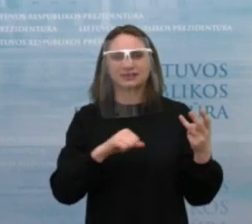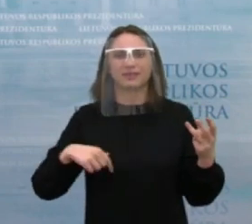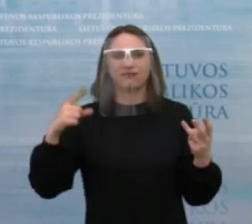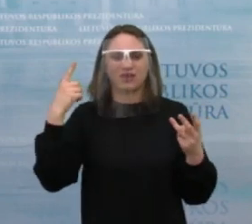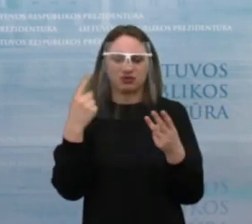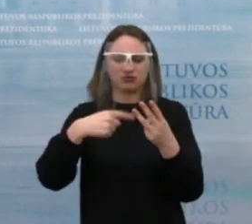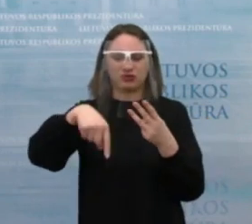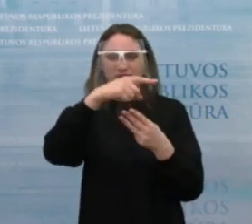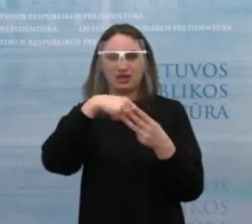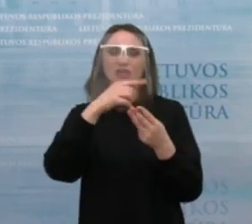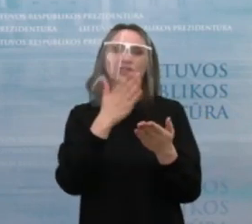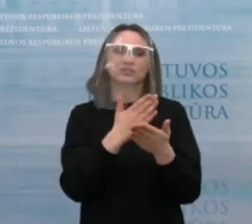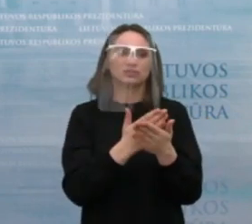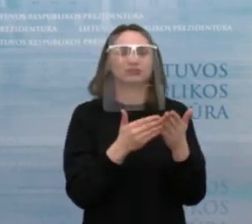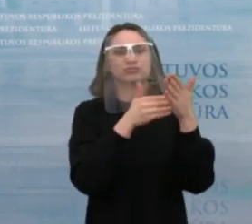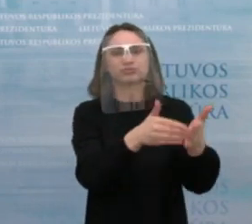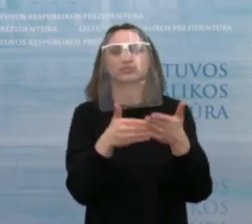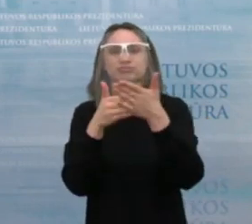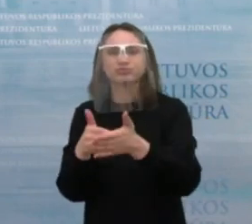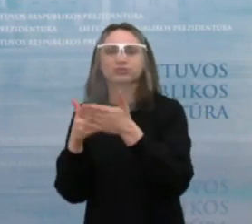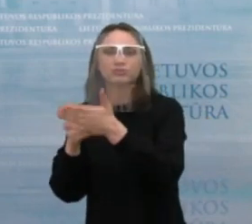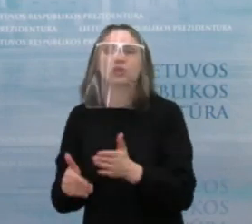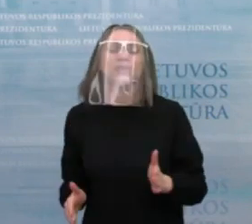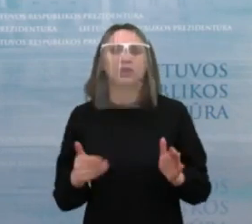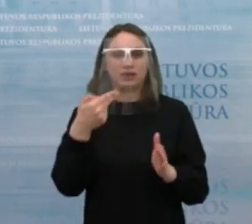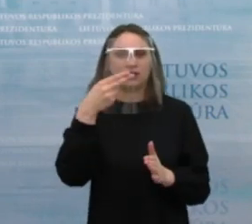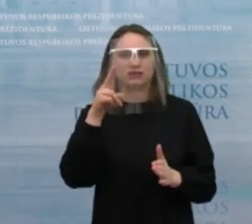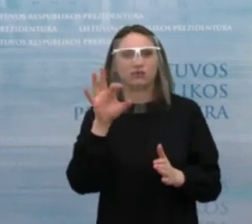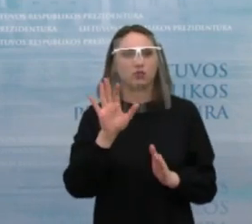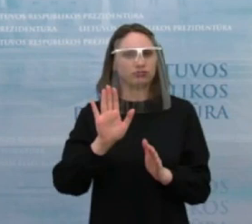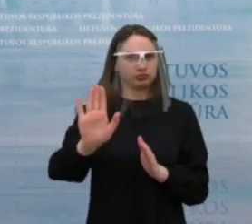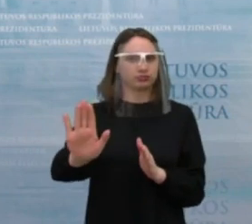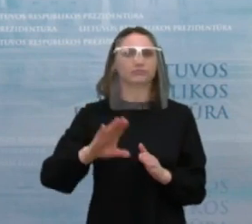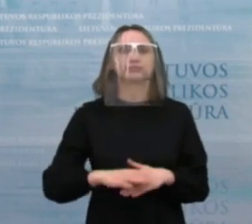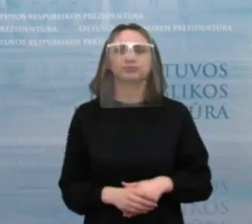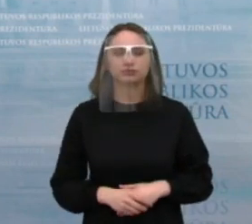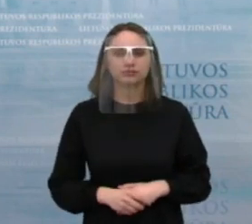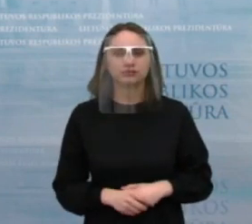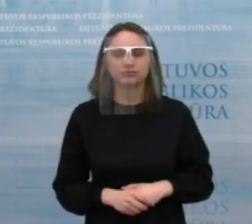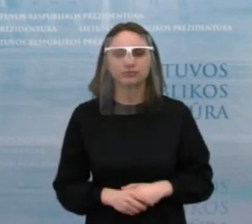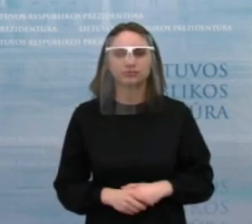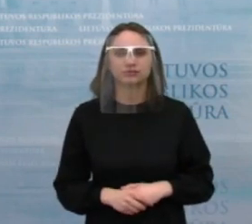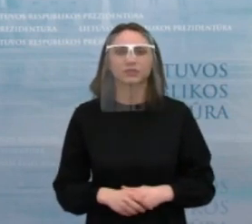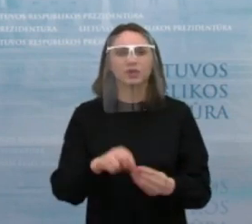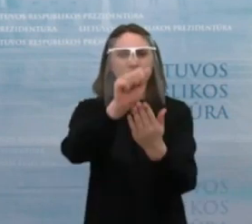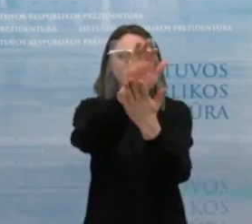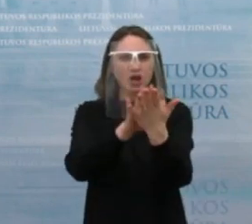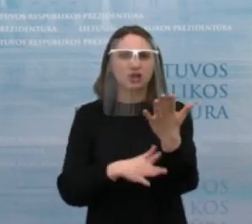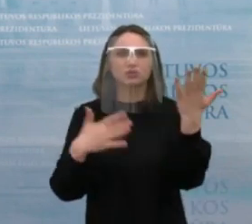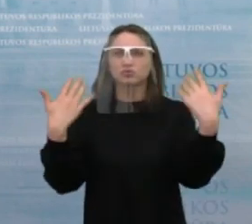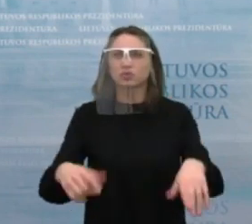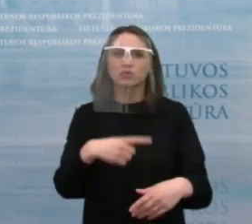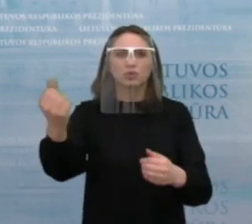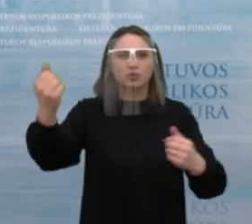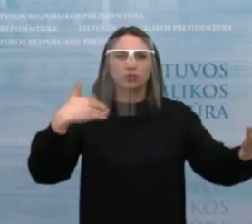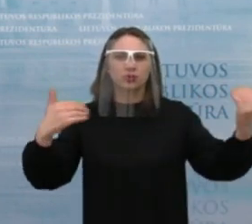dalis, kuriamis galės pasinaudoti, gavę paramą nevyriausybinio organizacijoje atstovai. Ir paraiškų tikrai sulaukėme labai